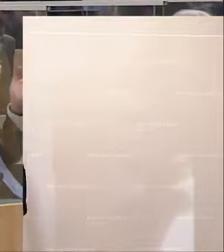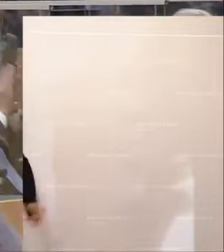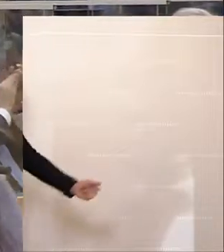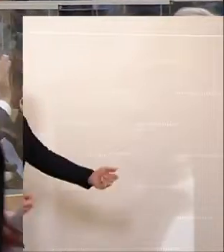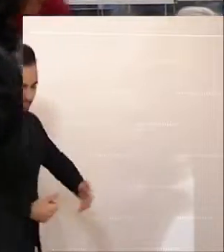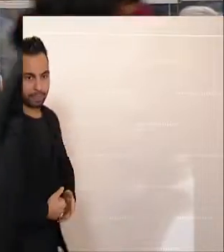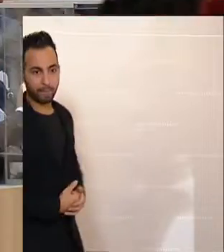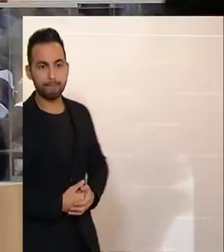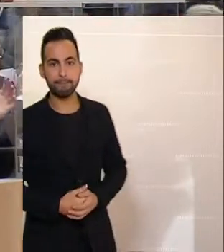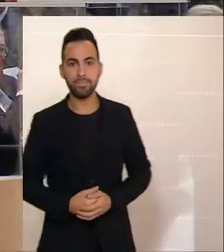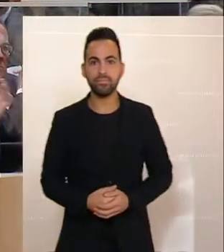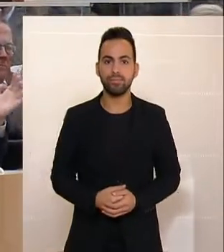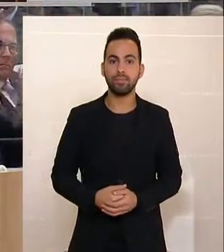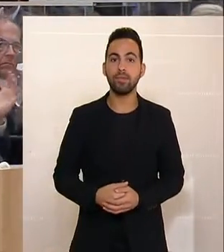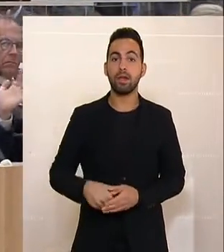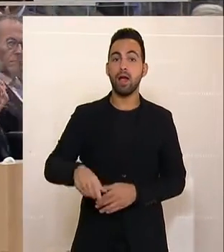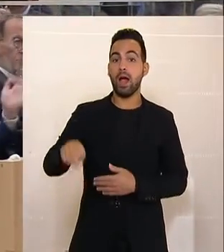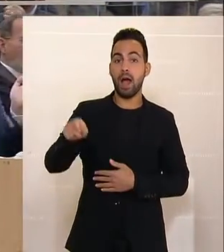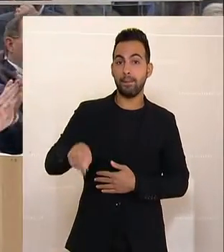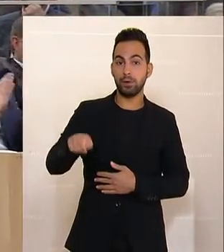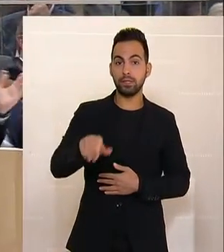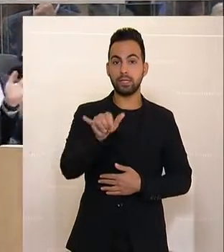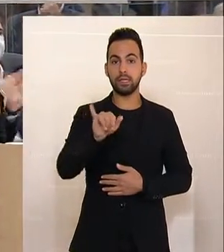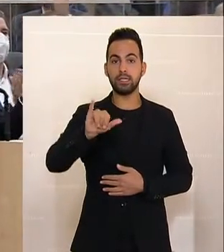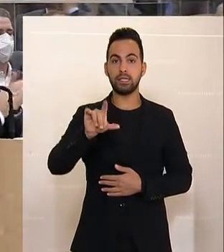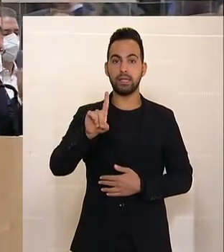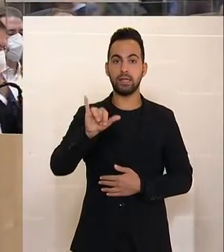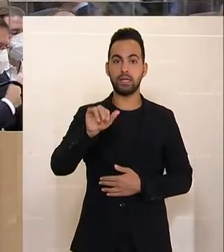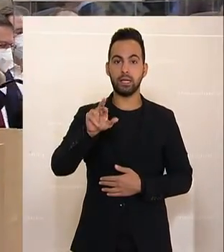Das nächste Rednerin am Wort, Selma Yildirim, SPÖ.